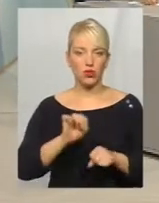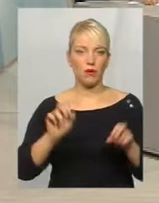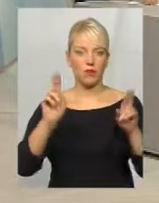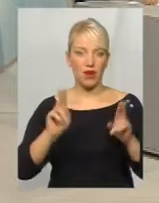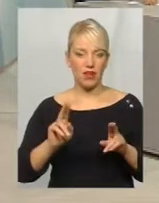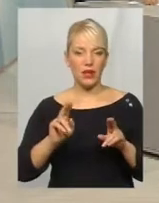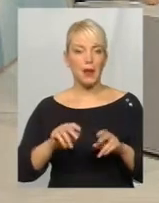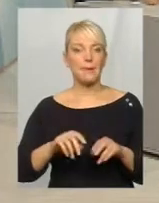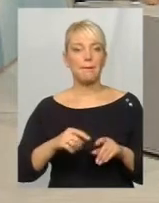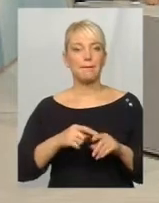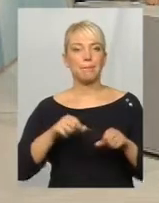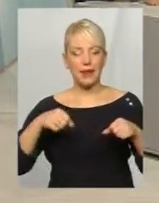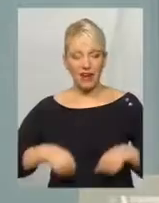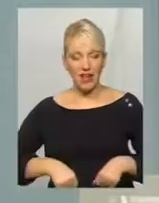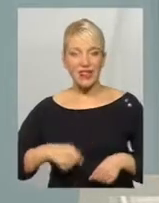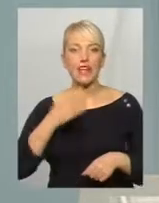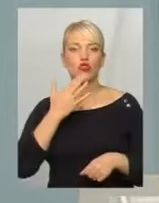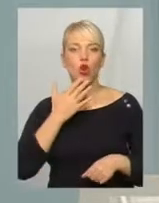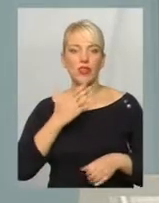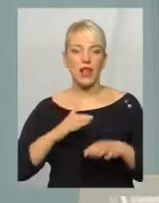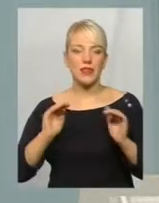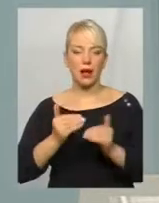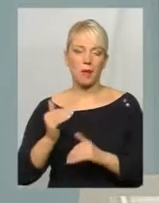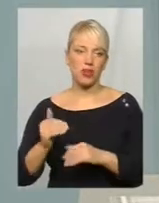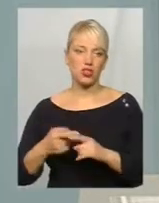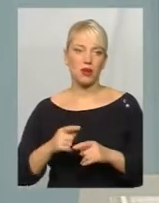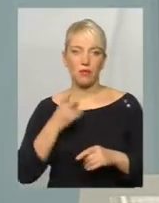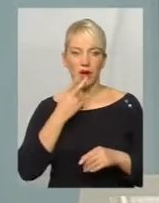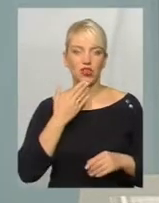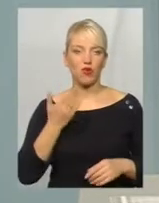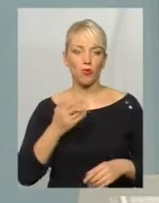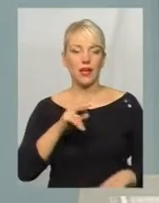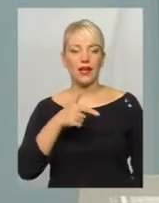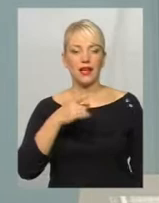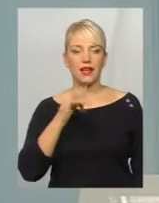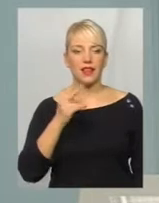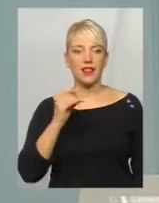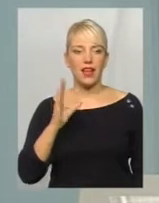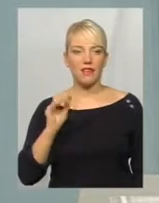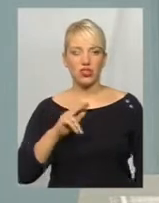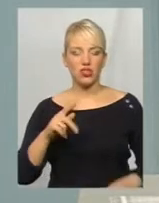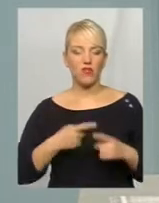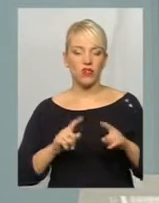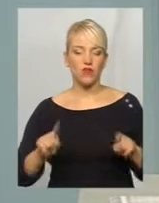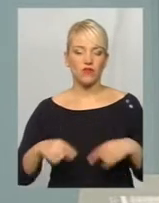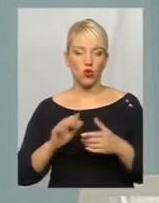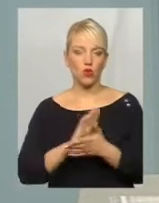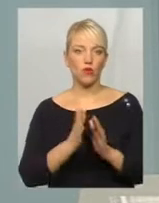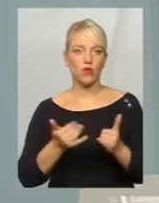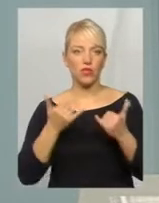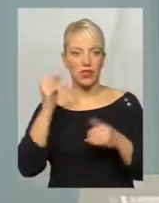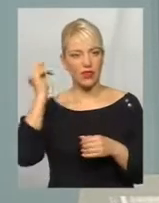національних меншин, і ми це бачили якраз у коментарі Лілі Гриневич, вона створює умови для навчання дітей,